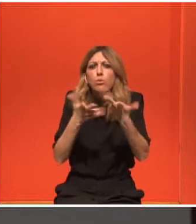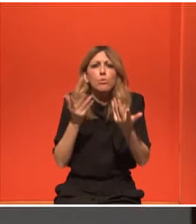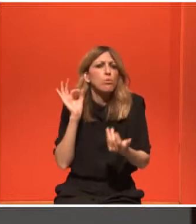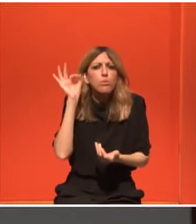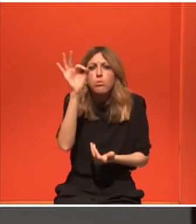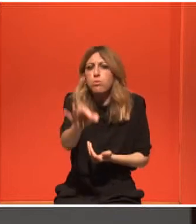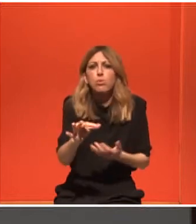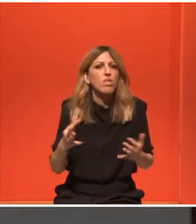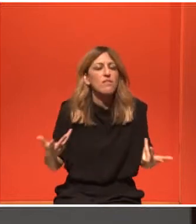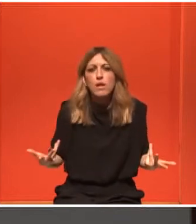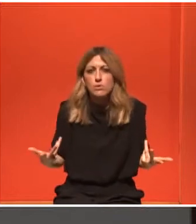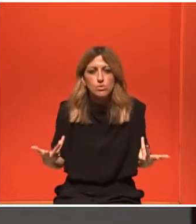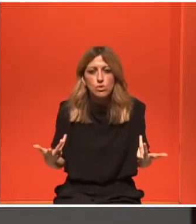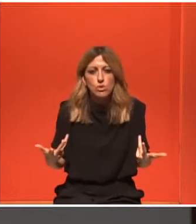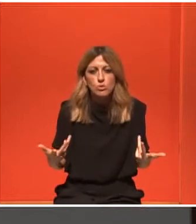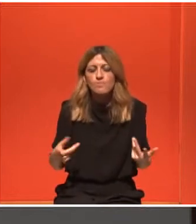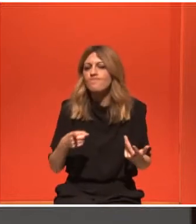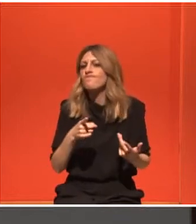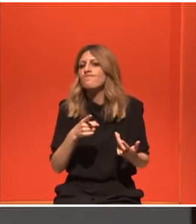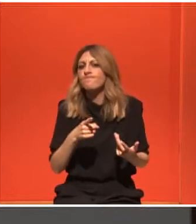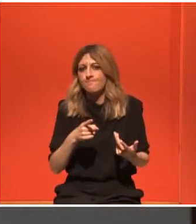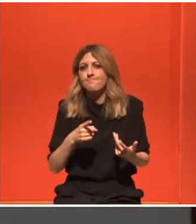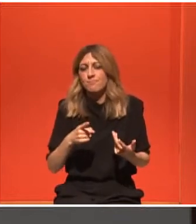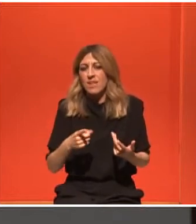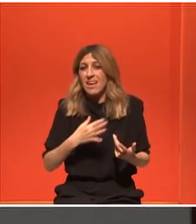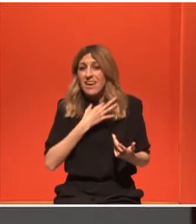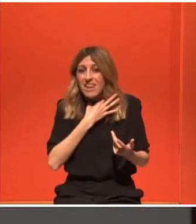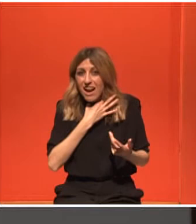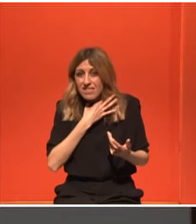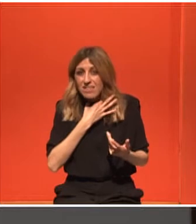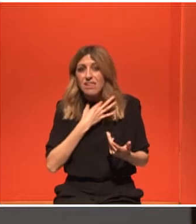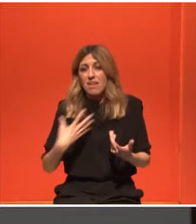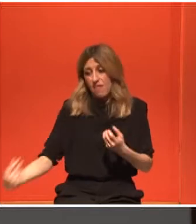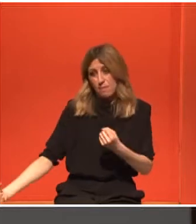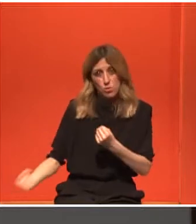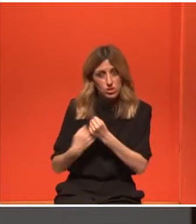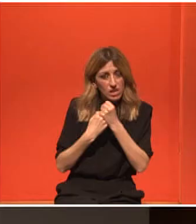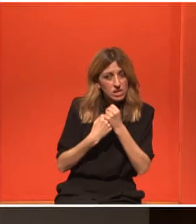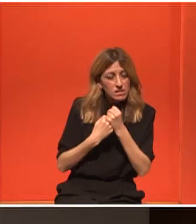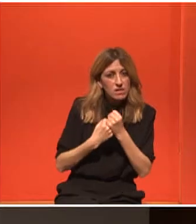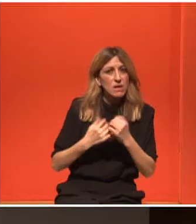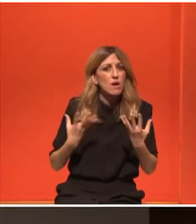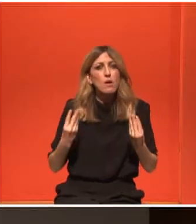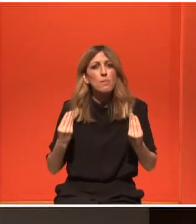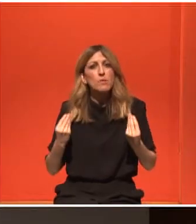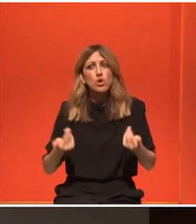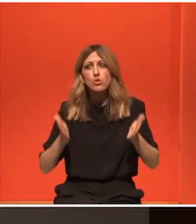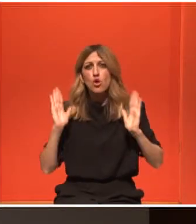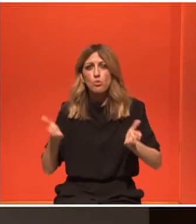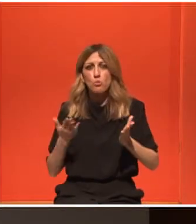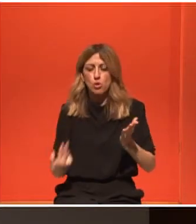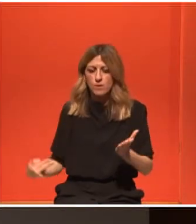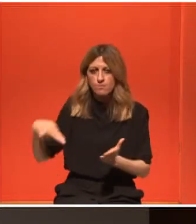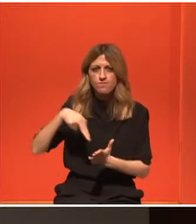υποστήριξη πρέπει να έχει ένας άνθρωπος για να μπορέσει να πατήσει γερά και να ξεκινήσει με δύναμη ώστε να